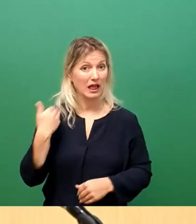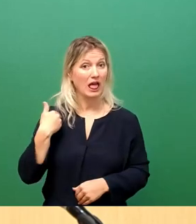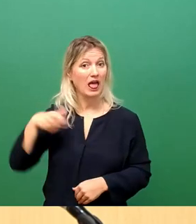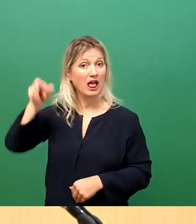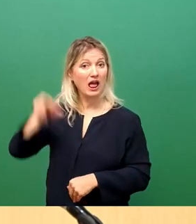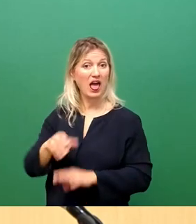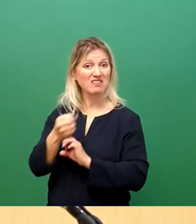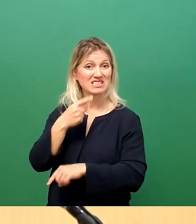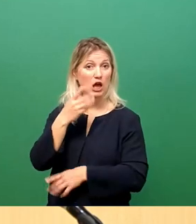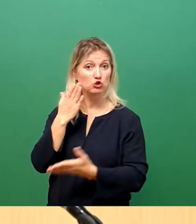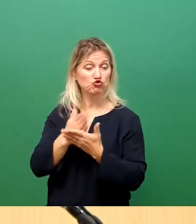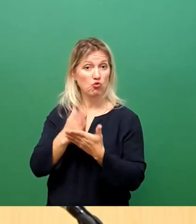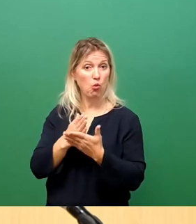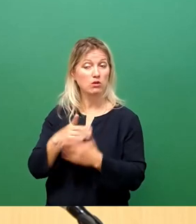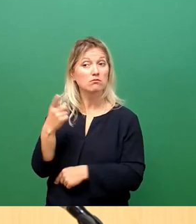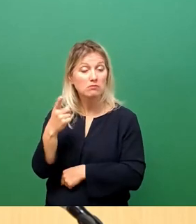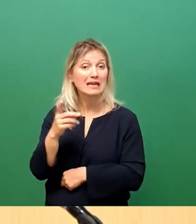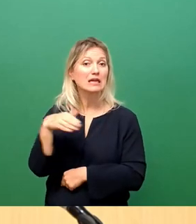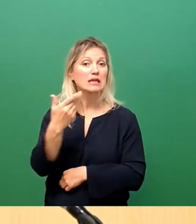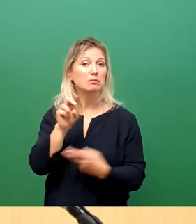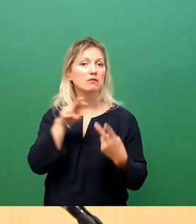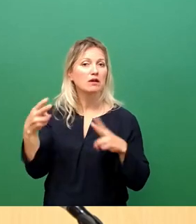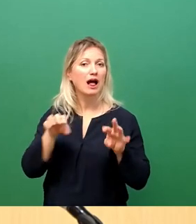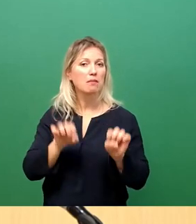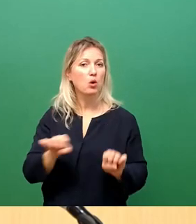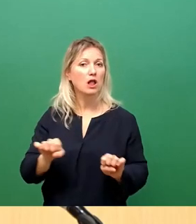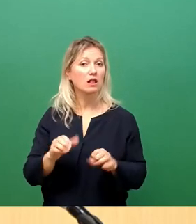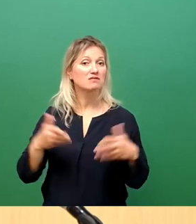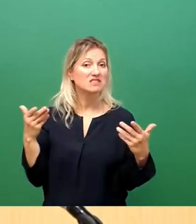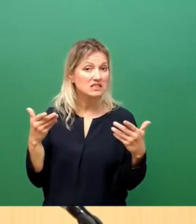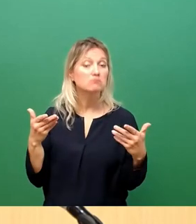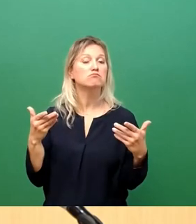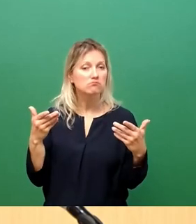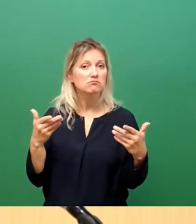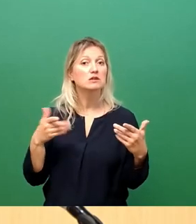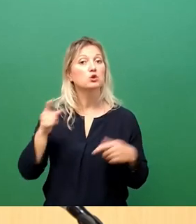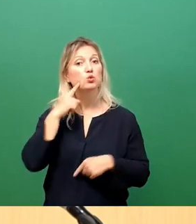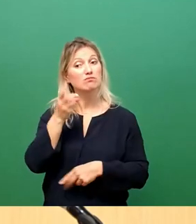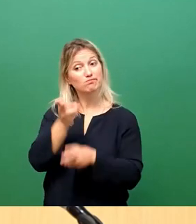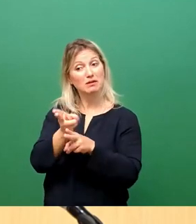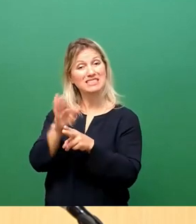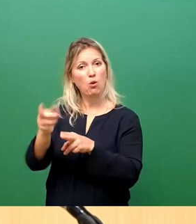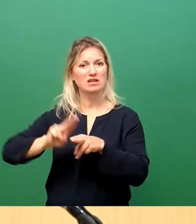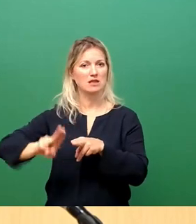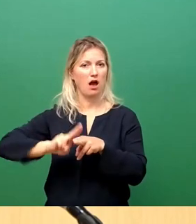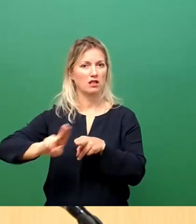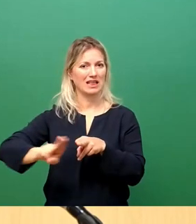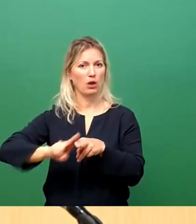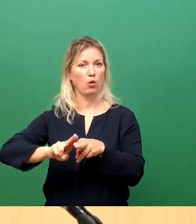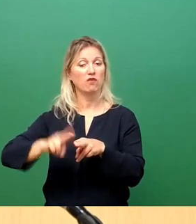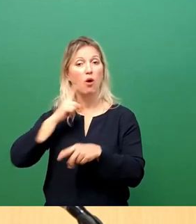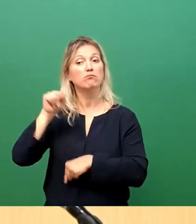die es gibt, ist nur die Sanierung im Bestand. Denn nur die geht ohne Planfeststellungsverfahren.